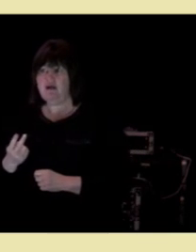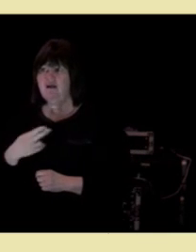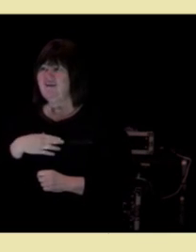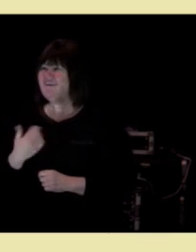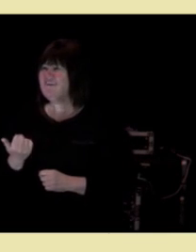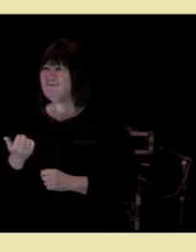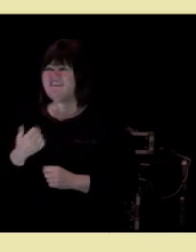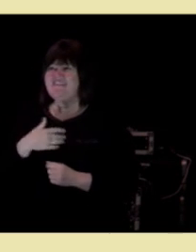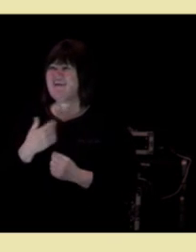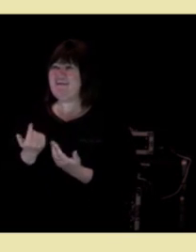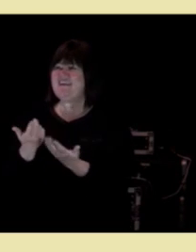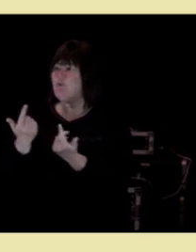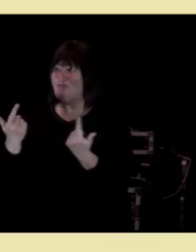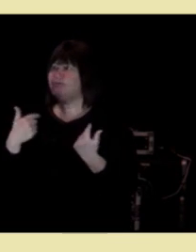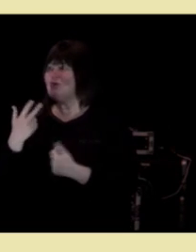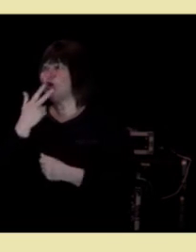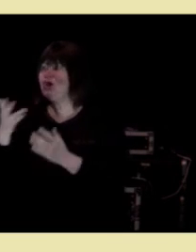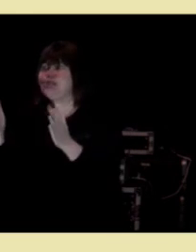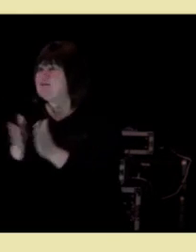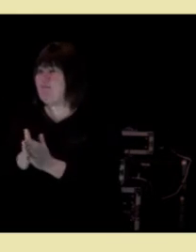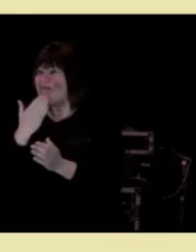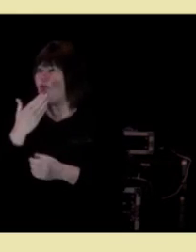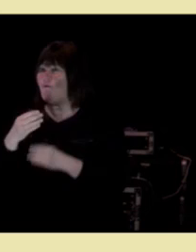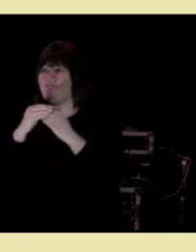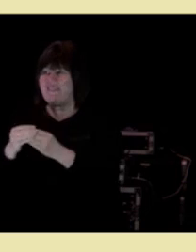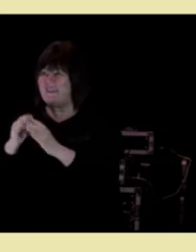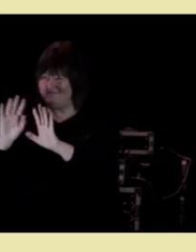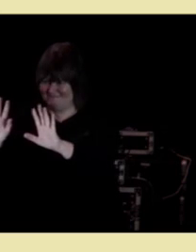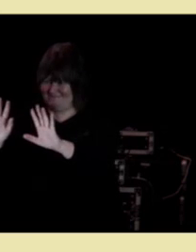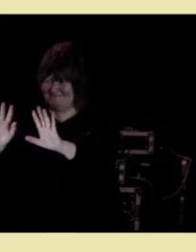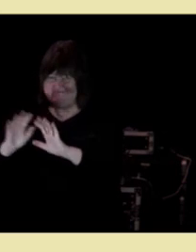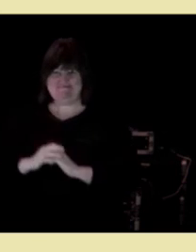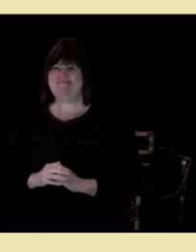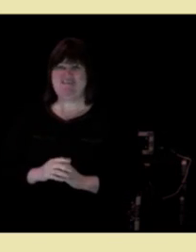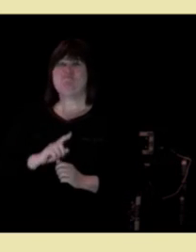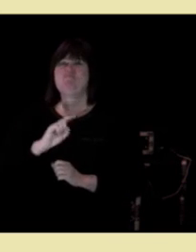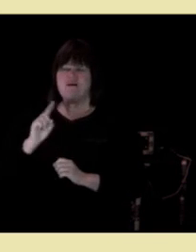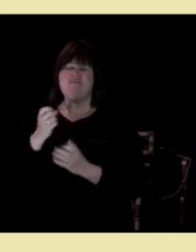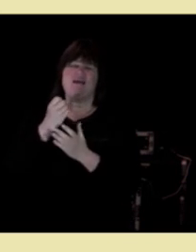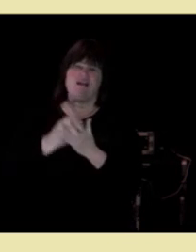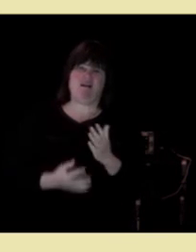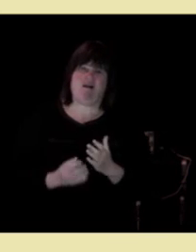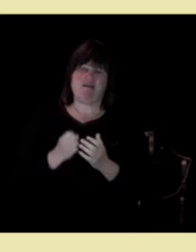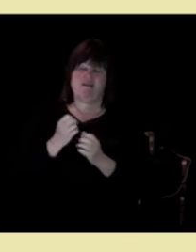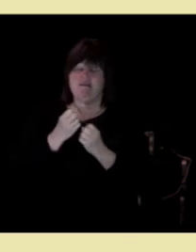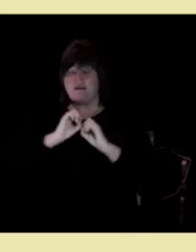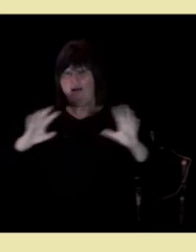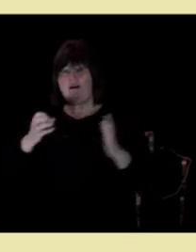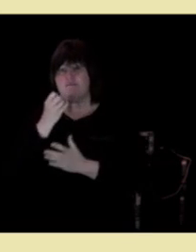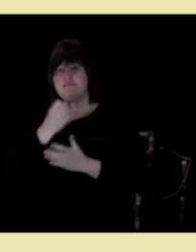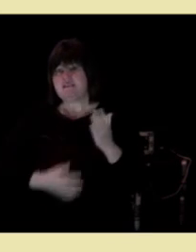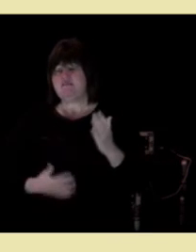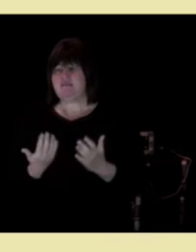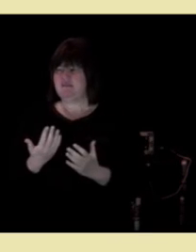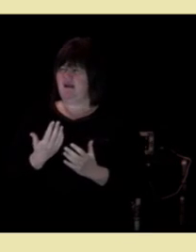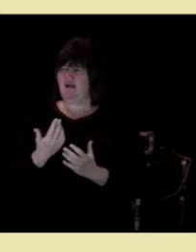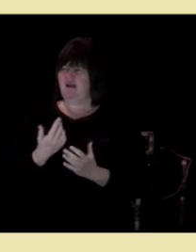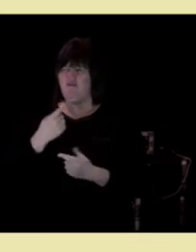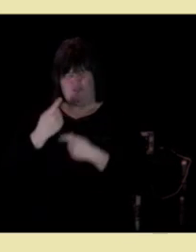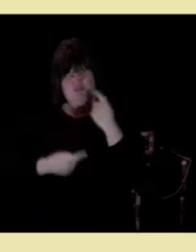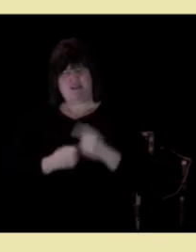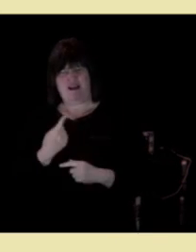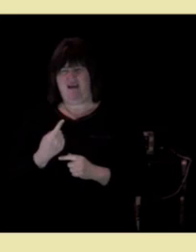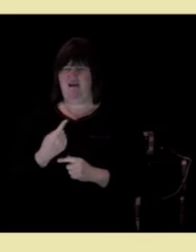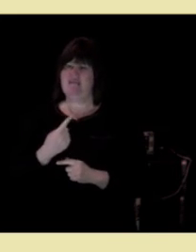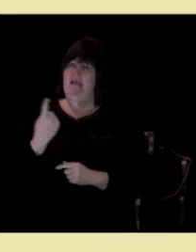å røyke sammen med gode venner. men en klar beskrivelse av hvor farlig ensomhet er. Og det er